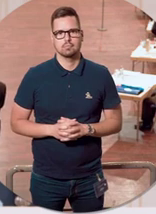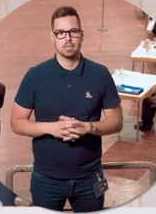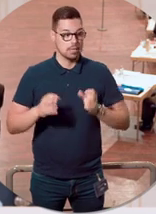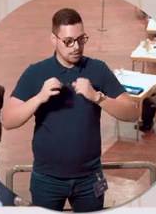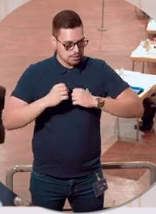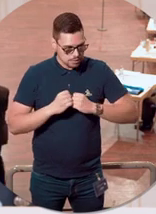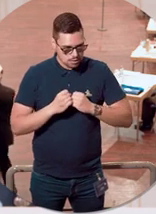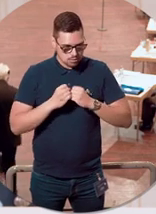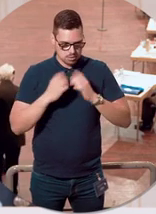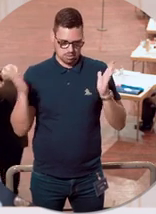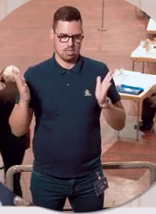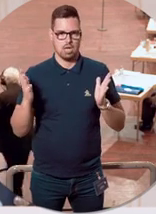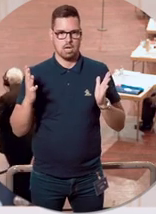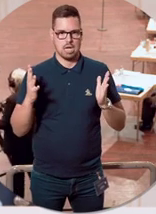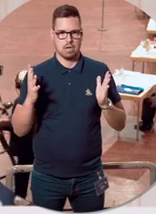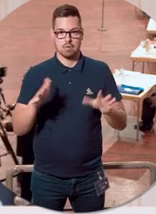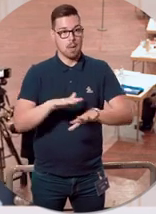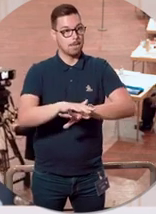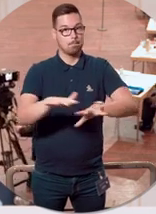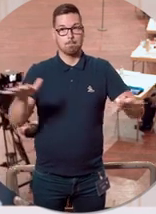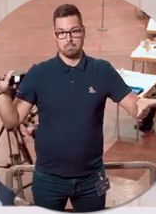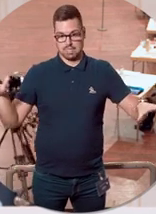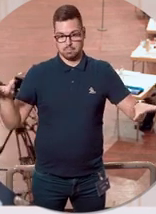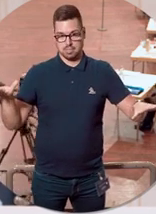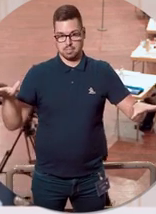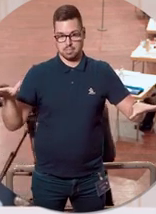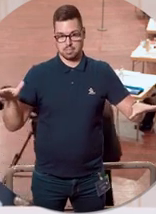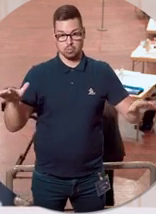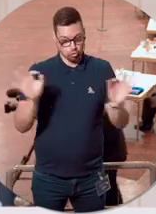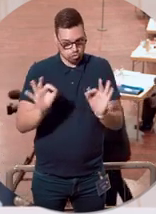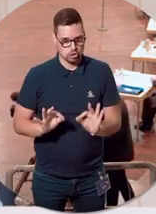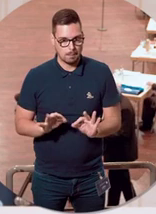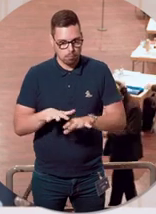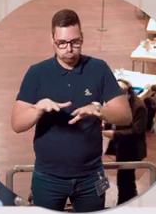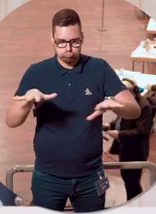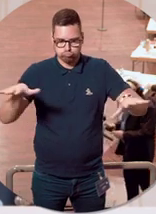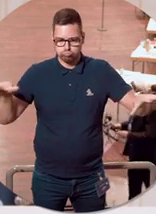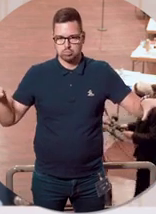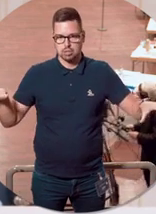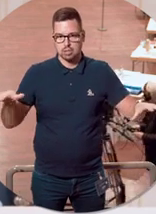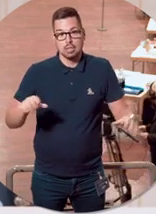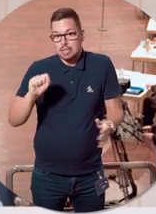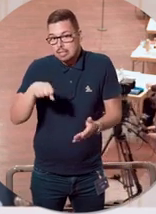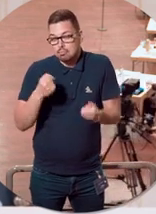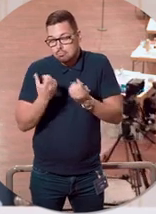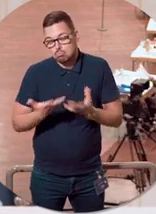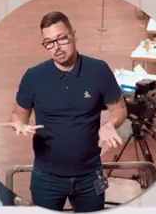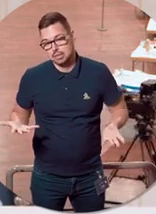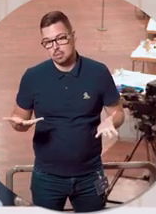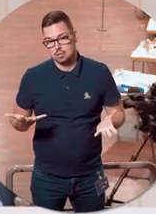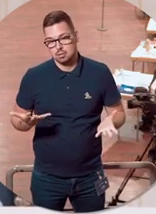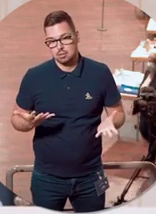Klar ist auch, wenn sich das Pandemiegeschehen weiter verschärfen sollte, das kann ja passieren, muss man natürlich sowas auch nochmal,